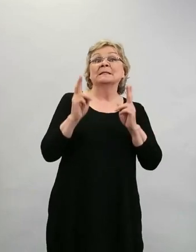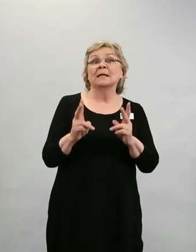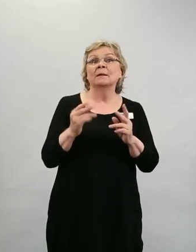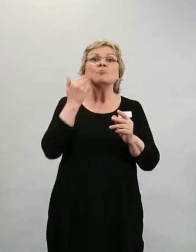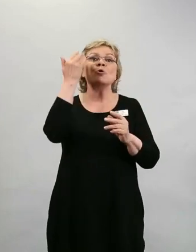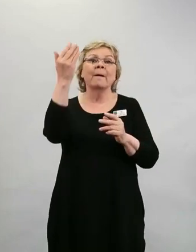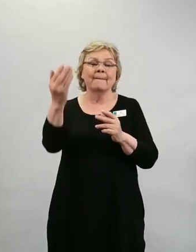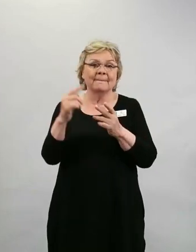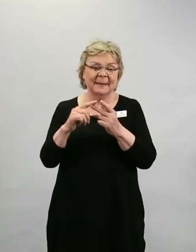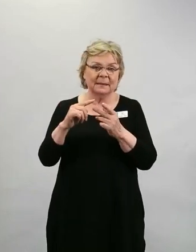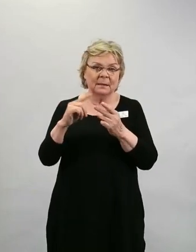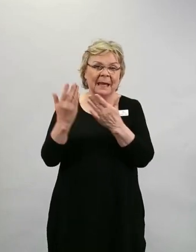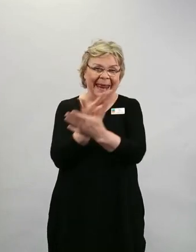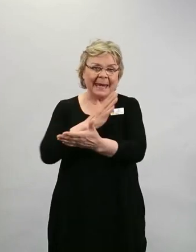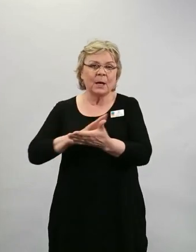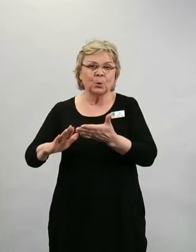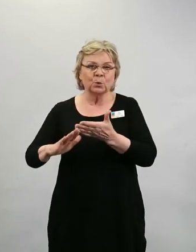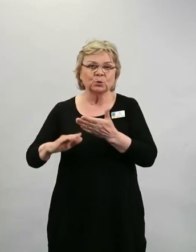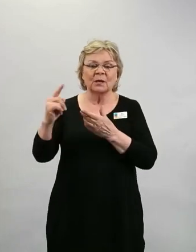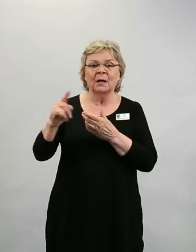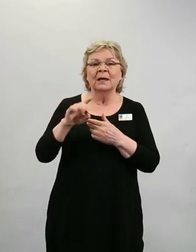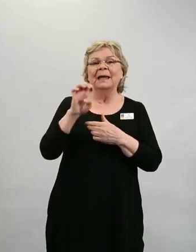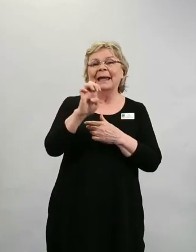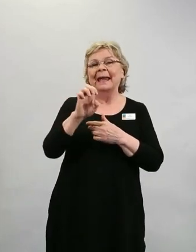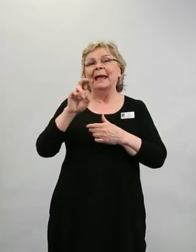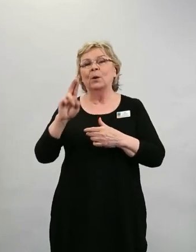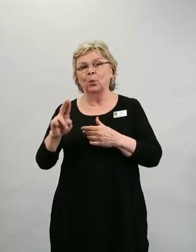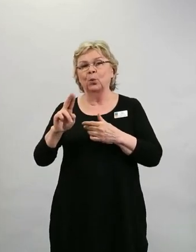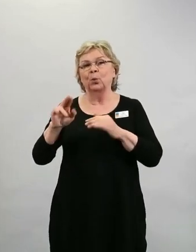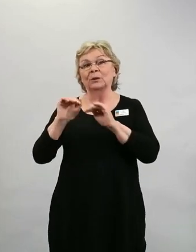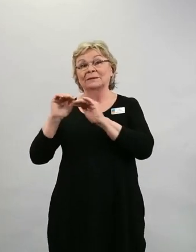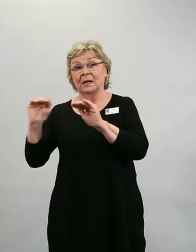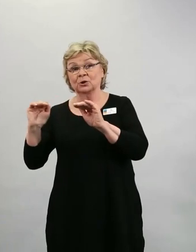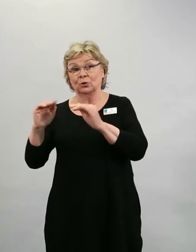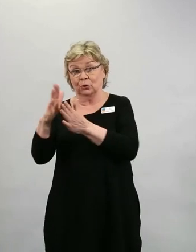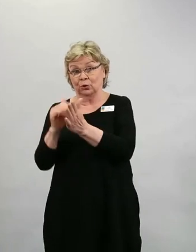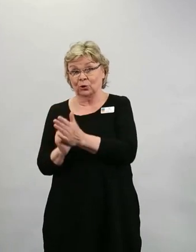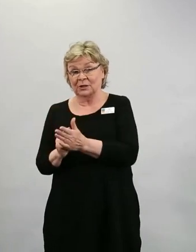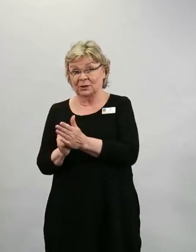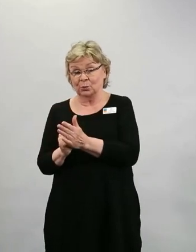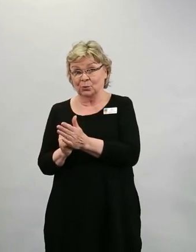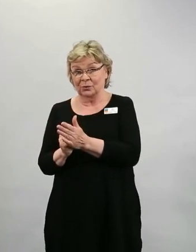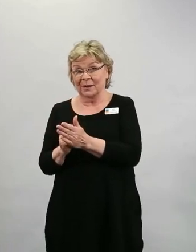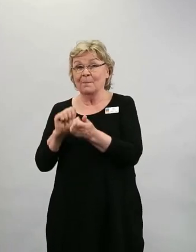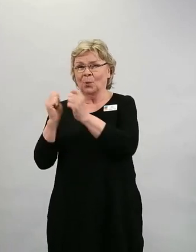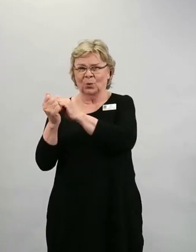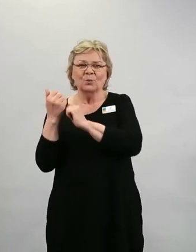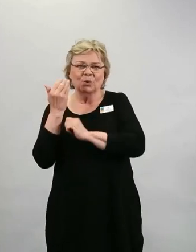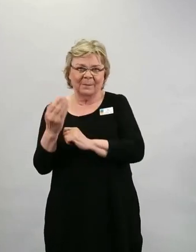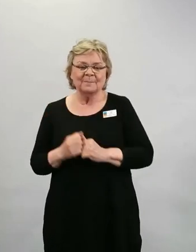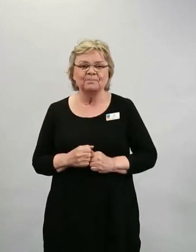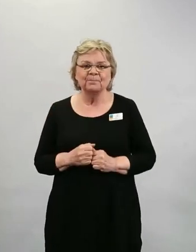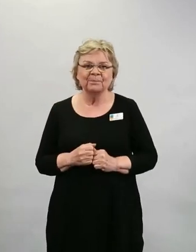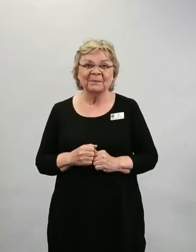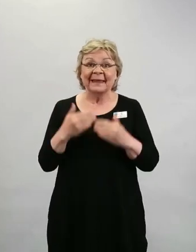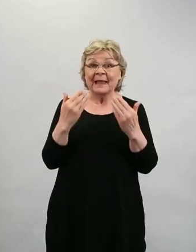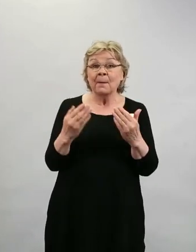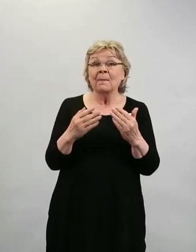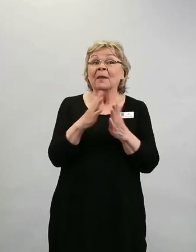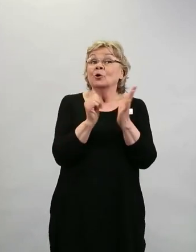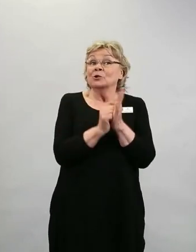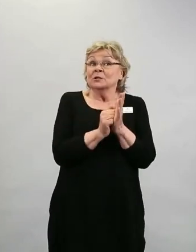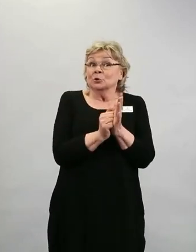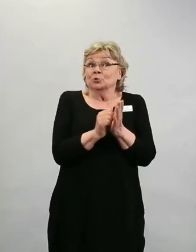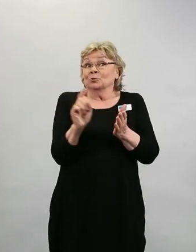koronatodistus. Tämä on siis todistus siitä, että on saanut rokotuksen.